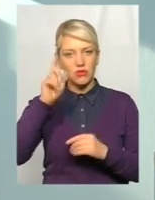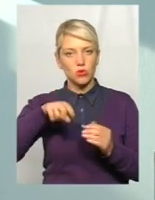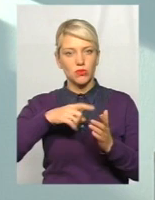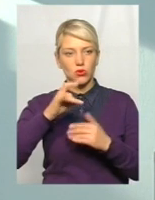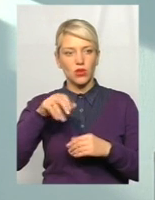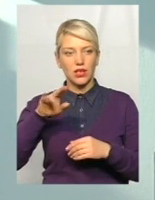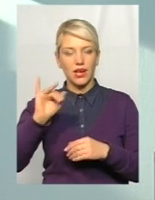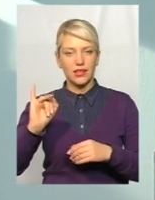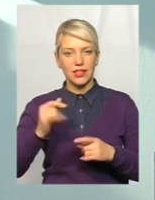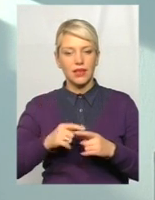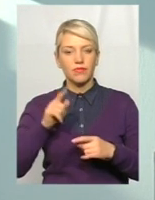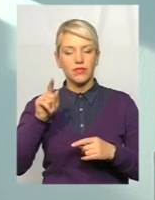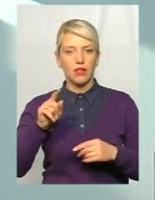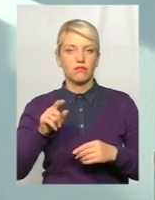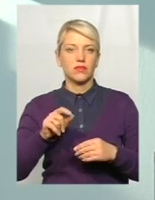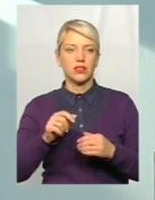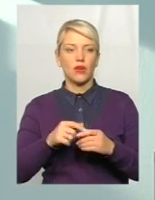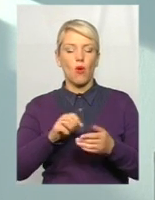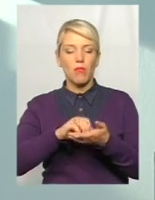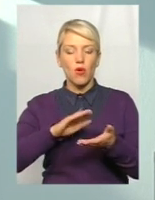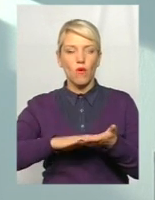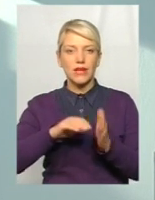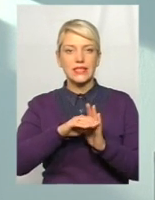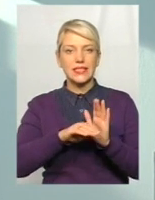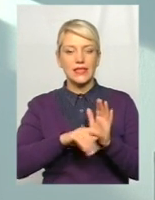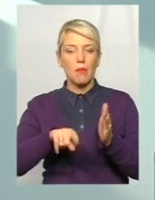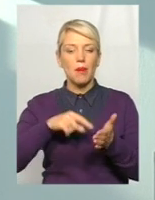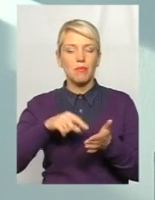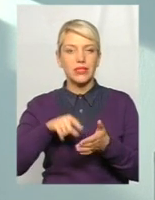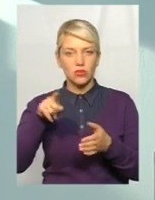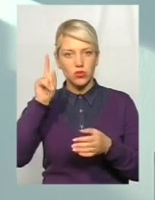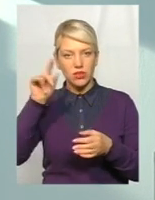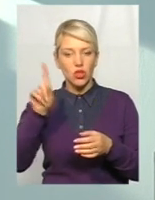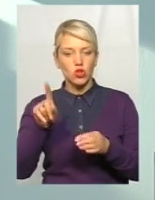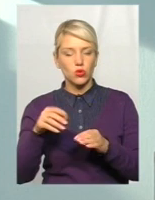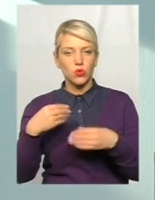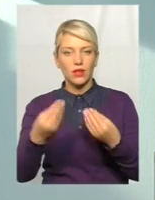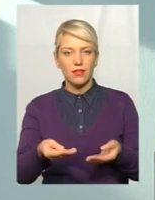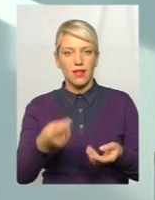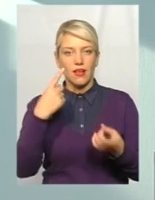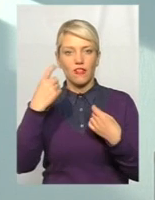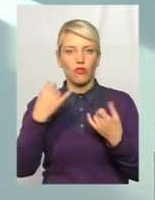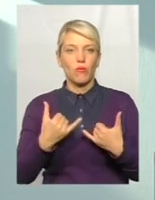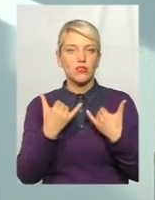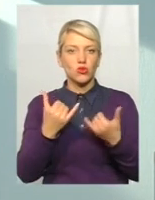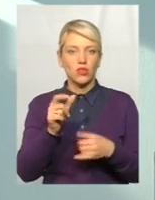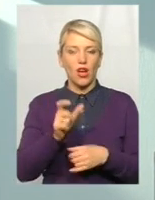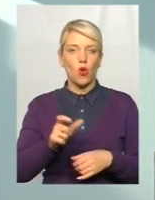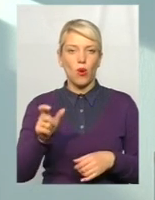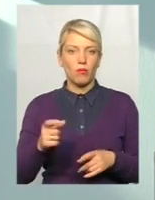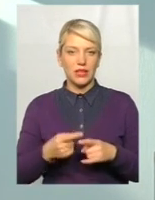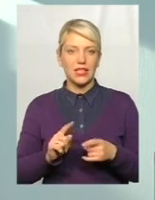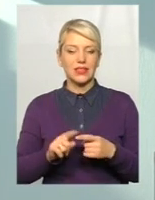інформацію, яка береться з обліковою системою. Це вже місто визначає, яку інформацію необхідно донести до громадян. Окрім того, там є замовлення, є